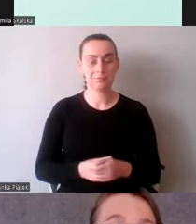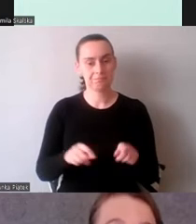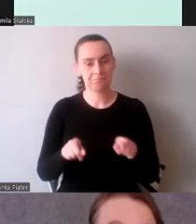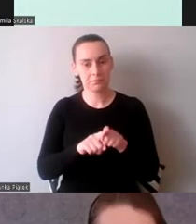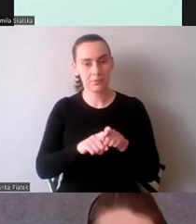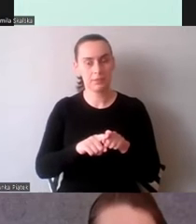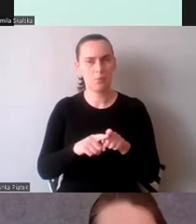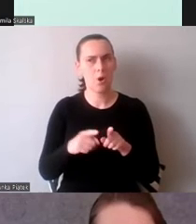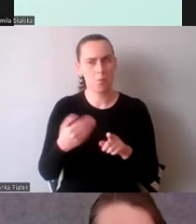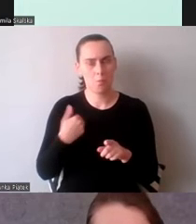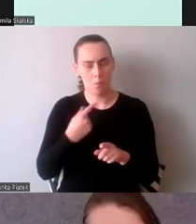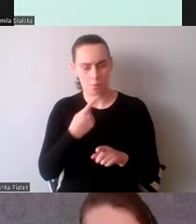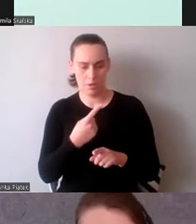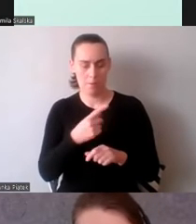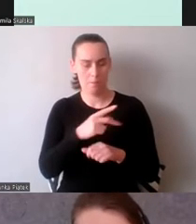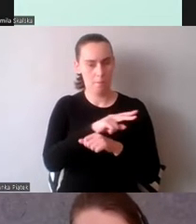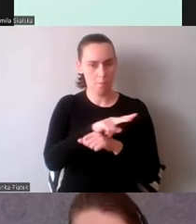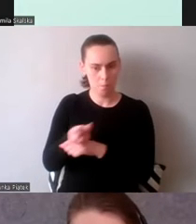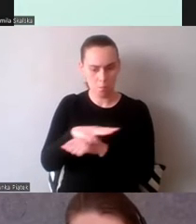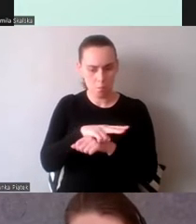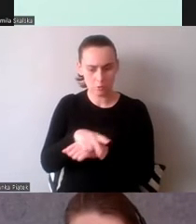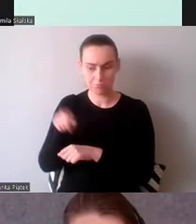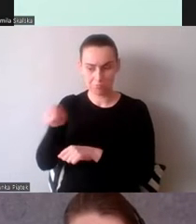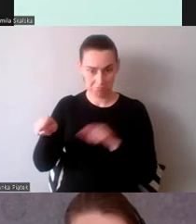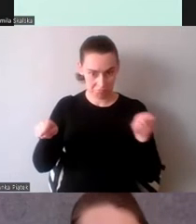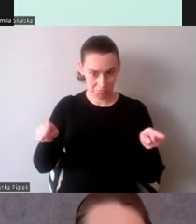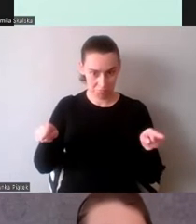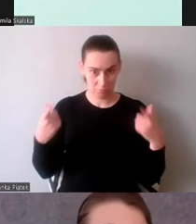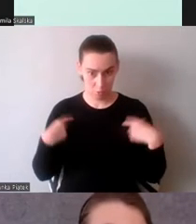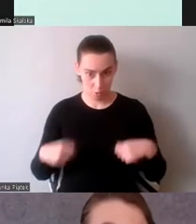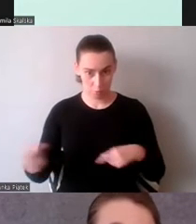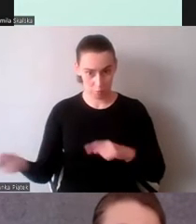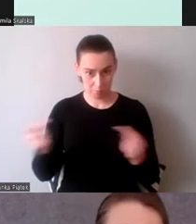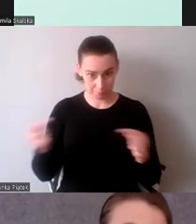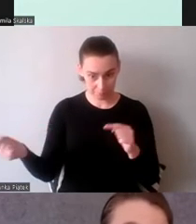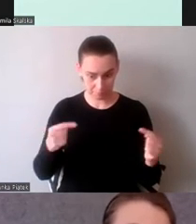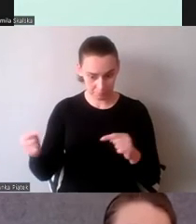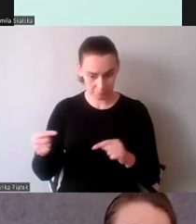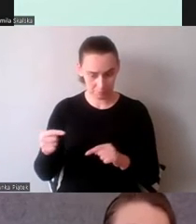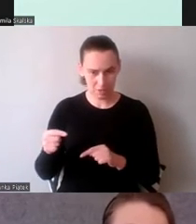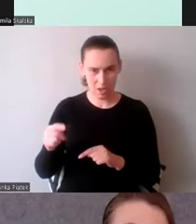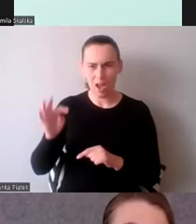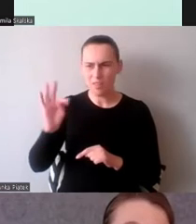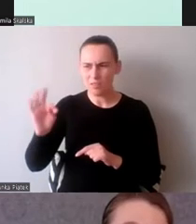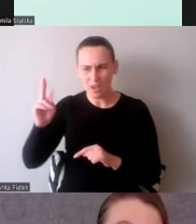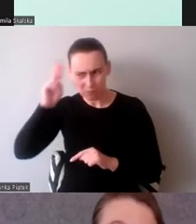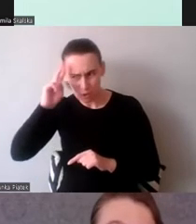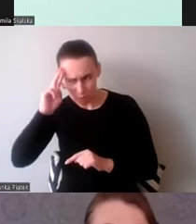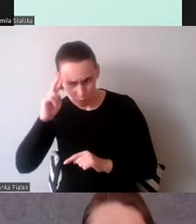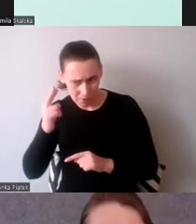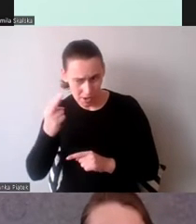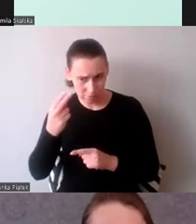rozmowy, ich podejście do rozmowy, ale również ich rozumienie danej rozmowy.